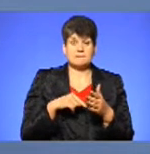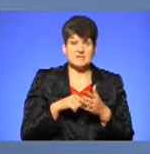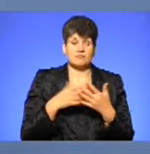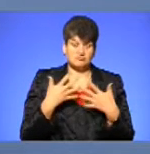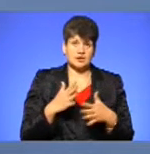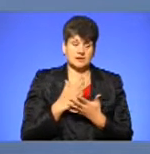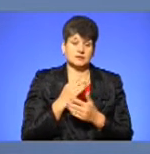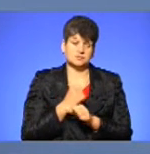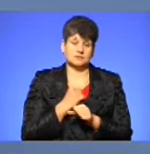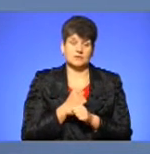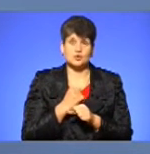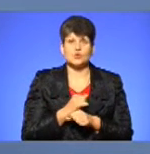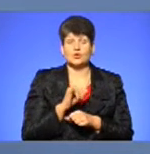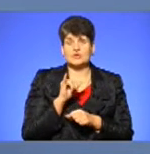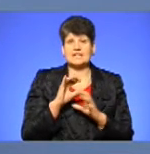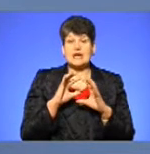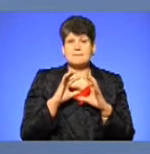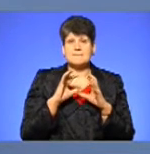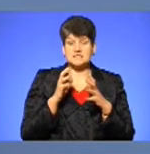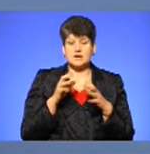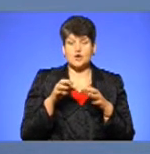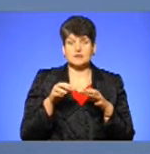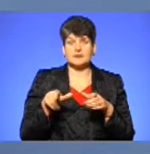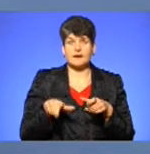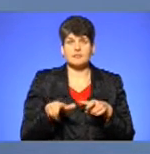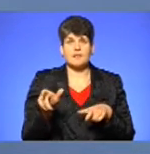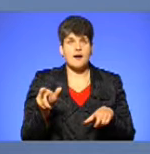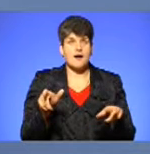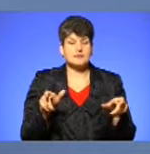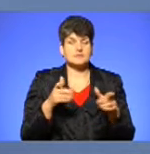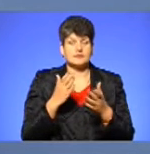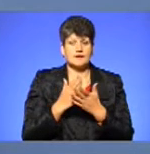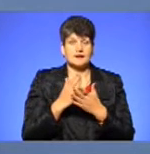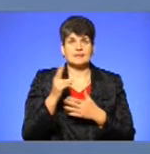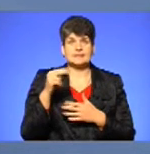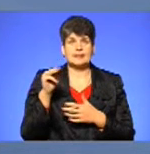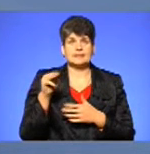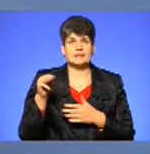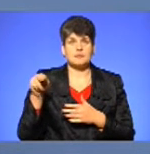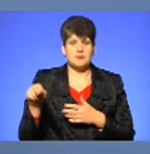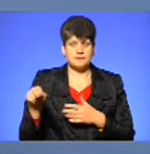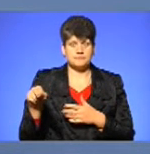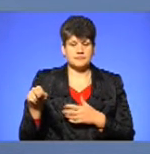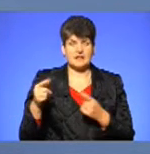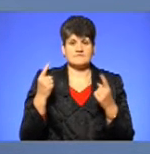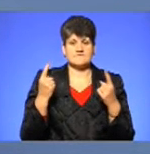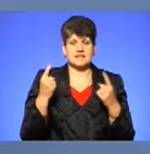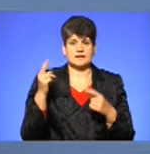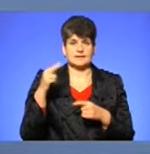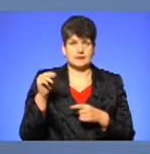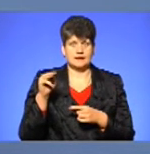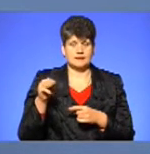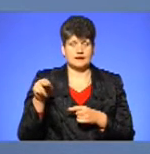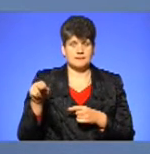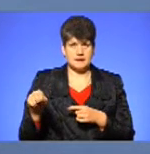що в них, на міжнародних трасах, де трапляється ДТП, великі ДТП, тобто,